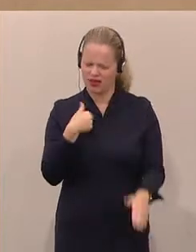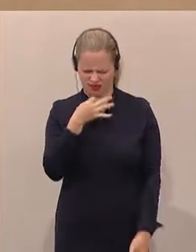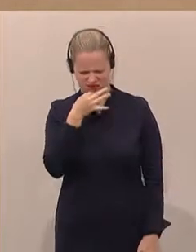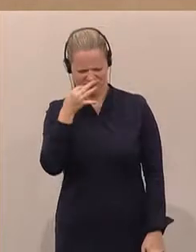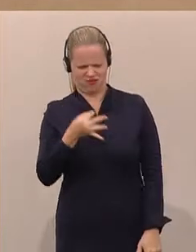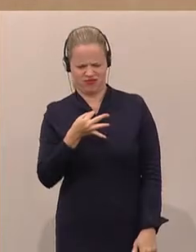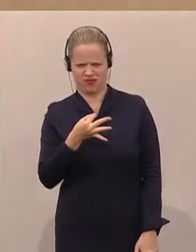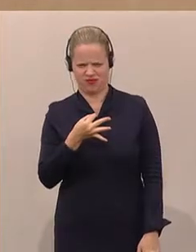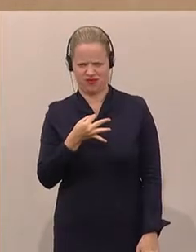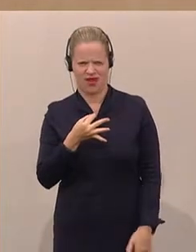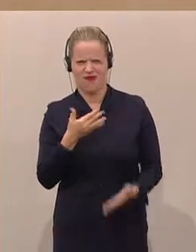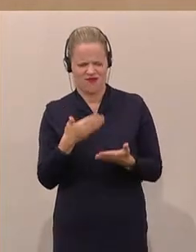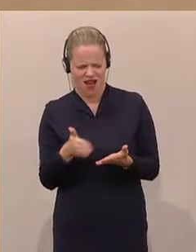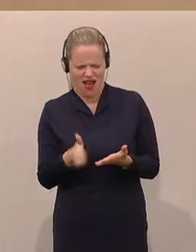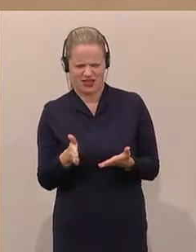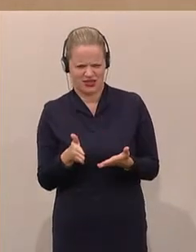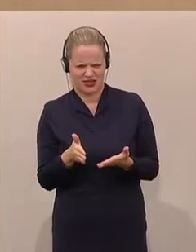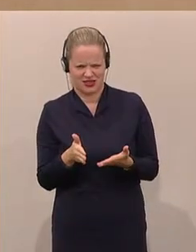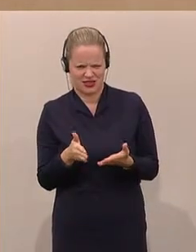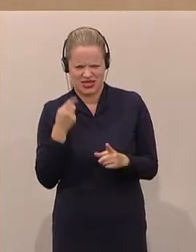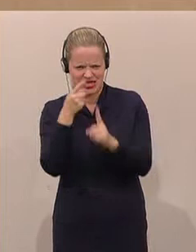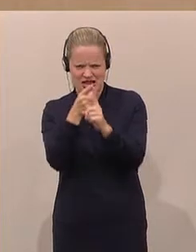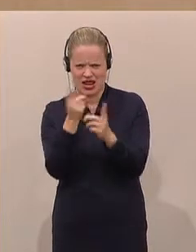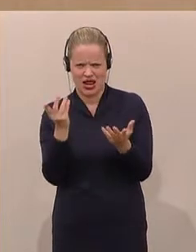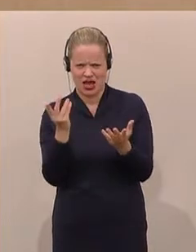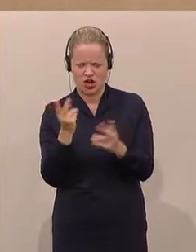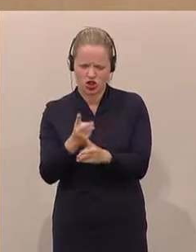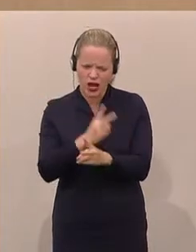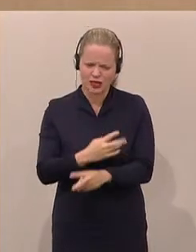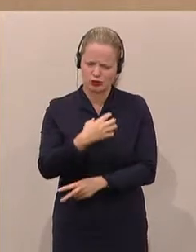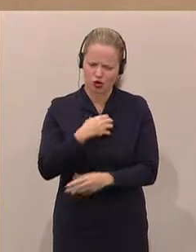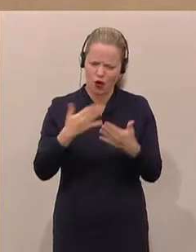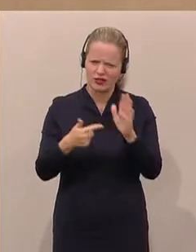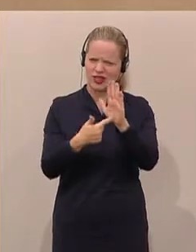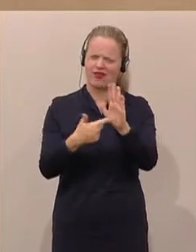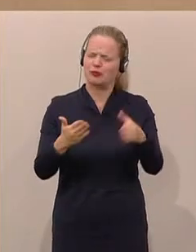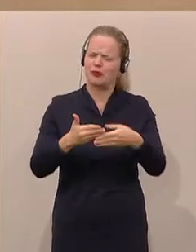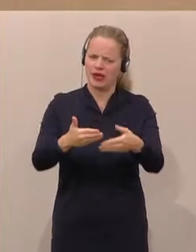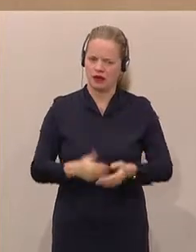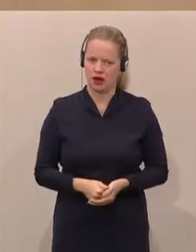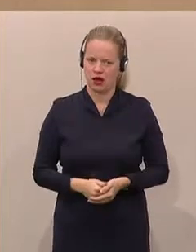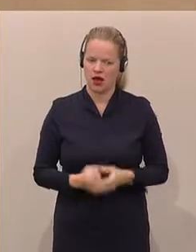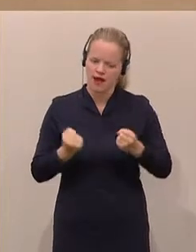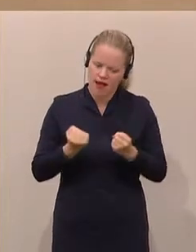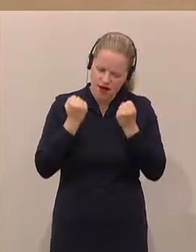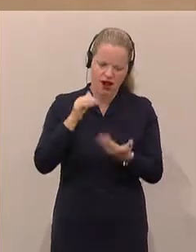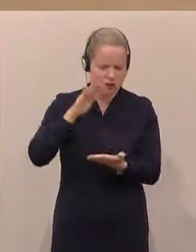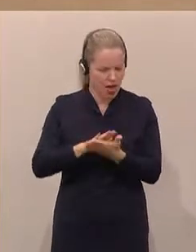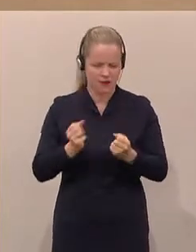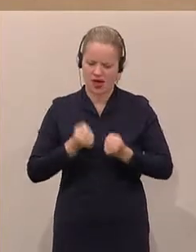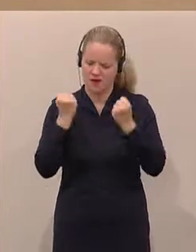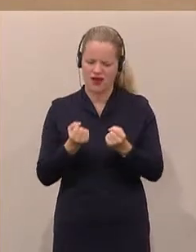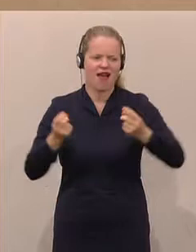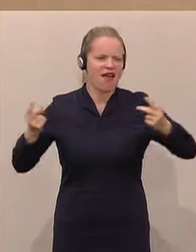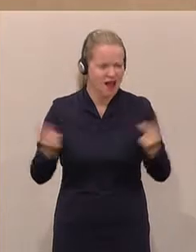was es Ihnen bringt, wenn hier die Staatsbürgerschaft genannt wird. Gewalt ist Gewalt, Herr Innenminister. Es ist egal,